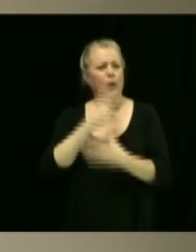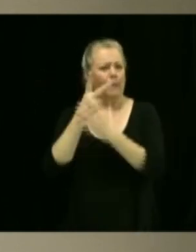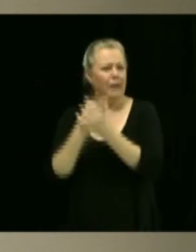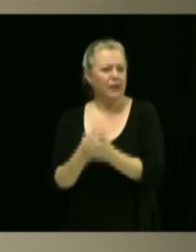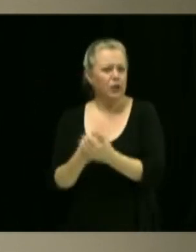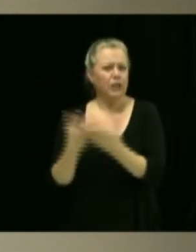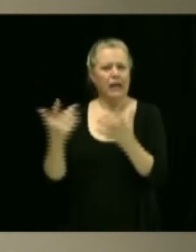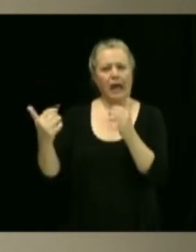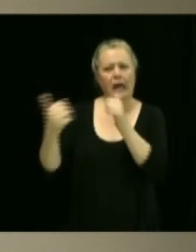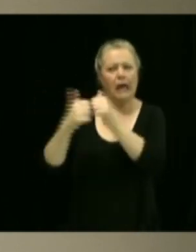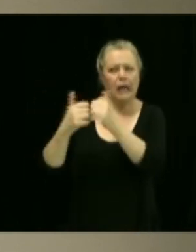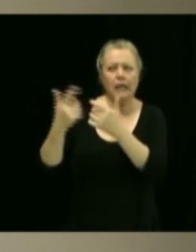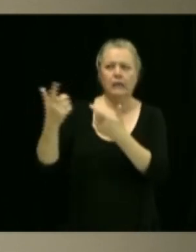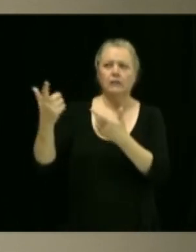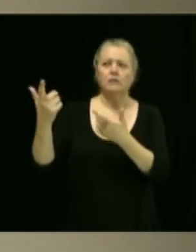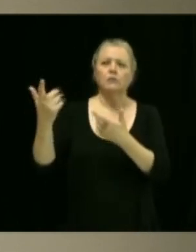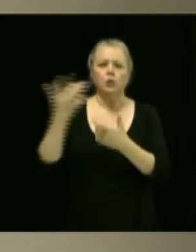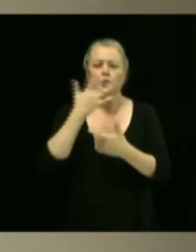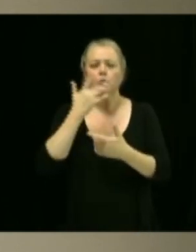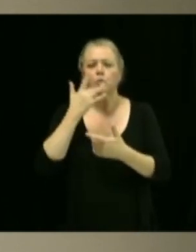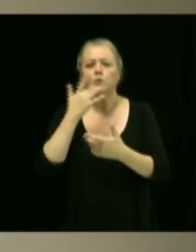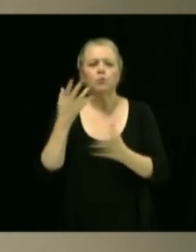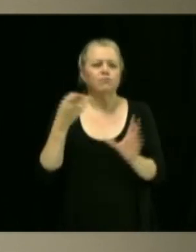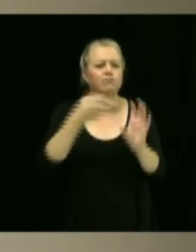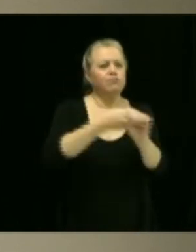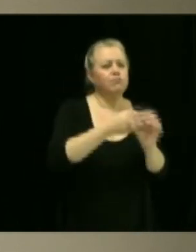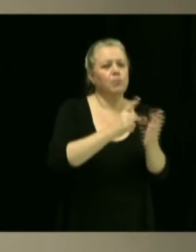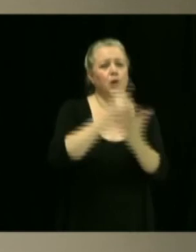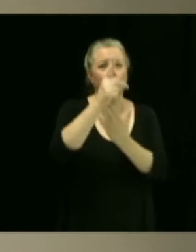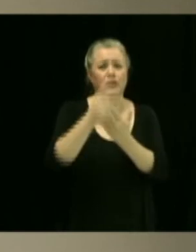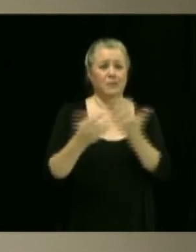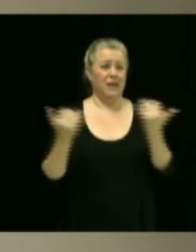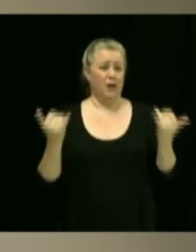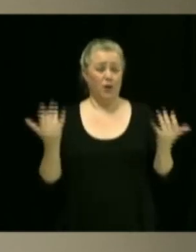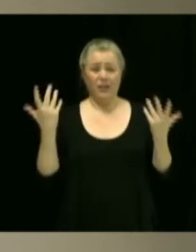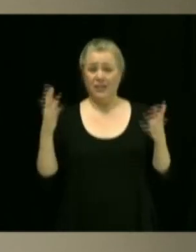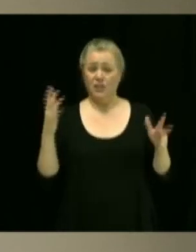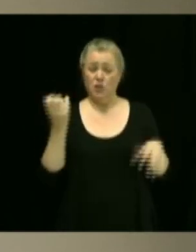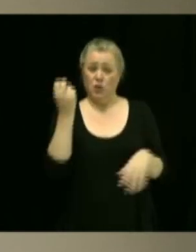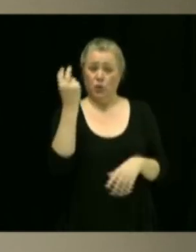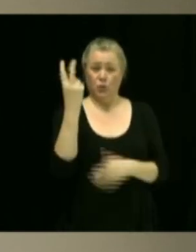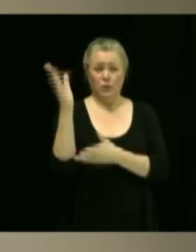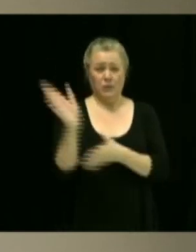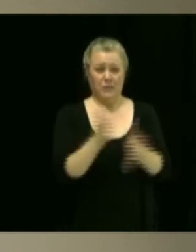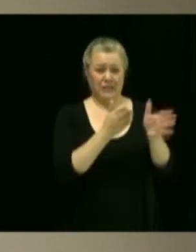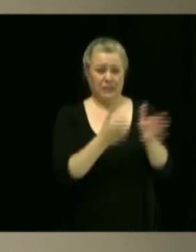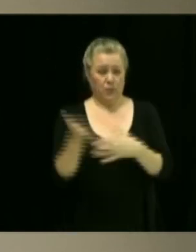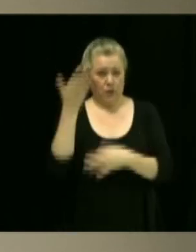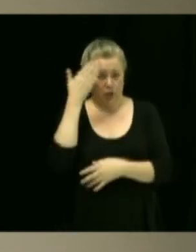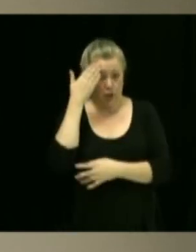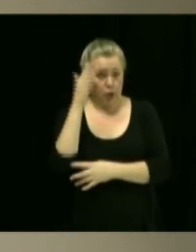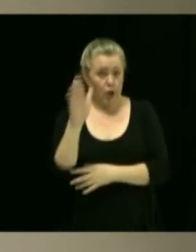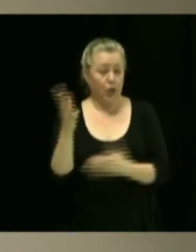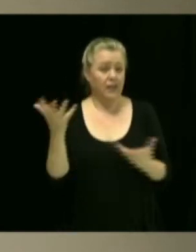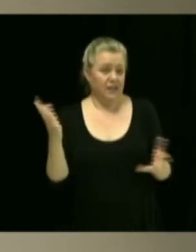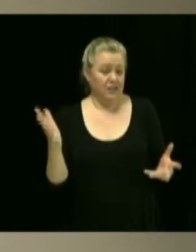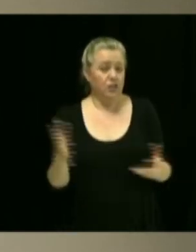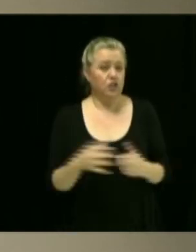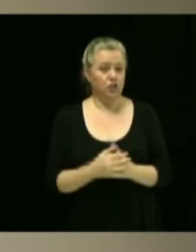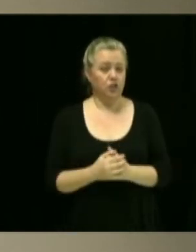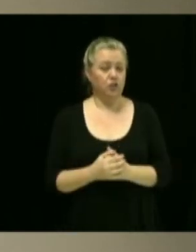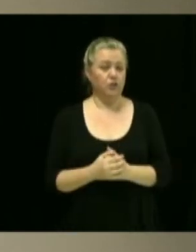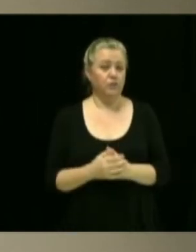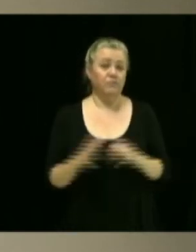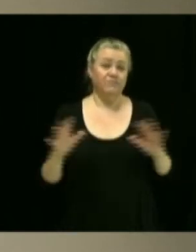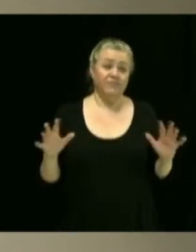greffer à un tel projet. Puis en même temps, on a 12 patinoires extérieures actuellement sur l'ensemble du territoire. Ça va être une